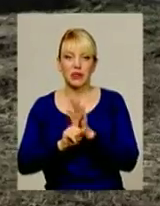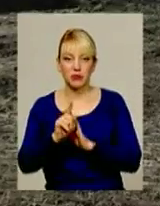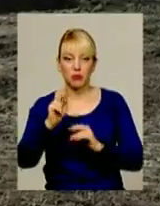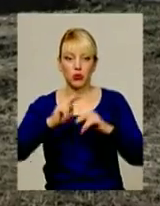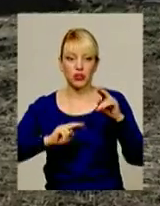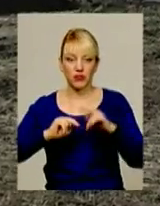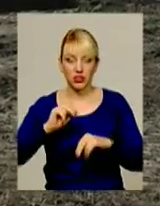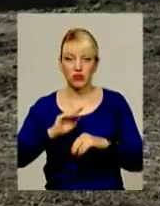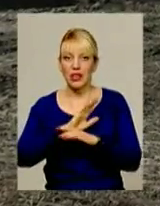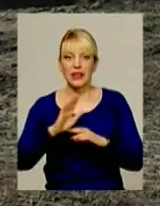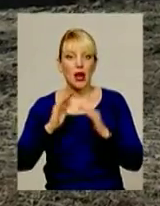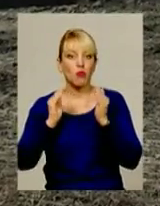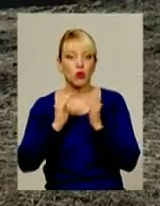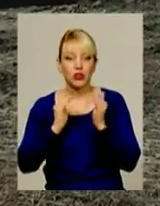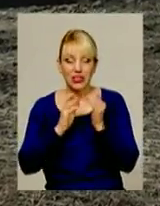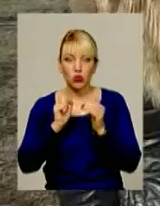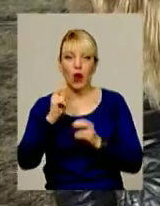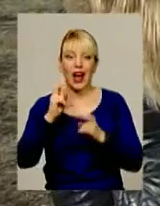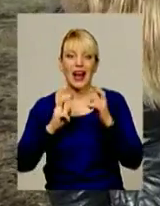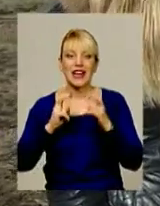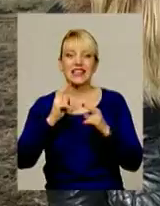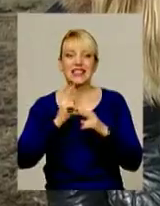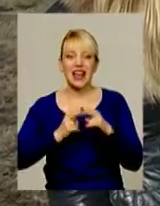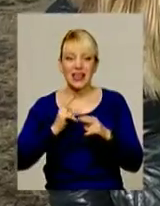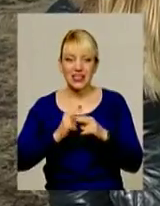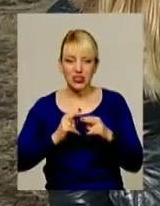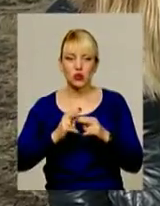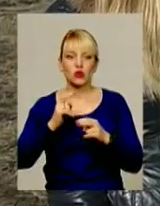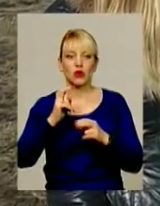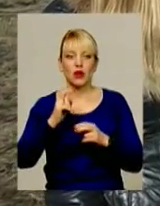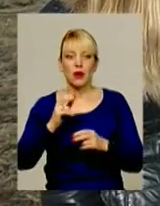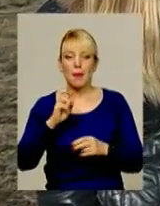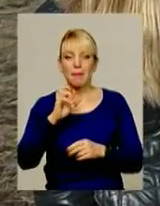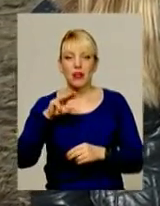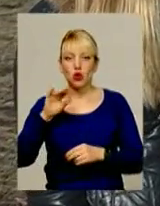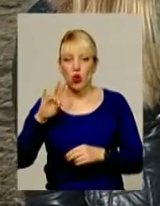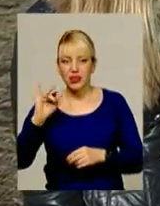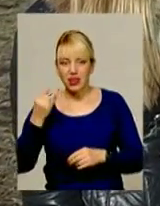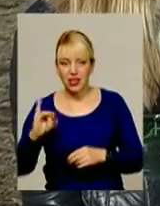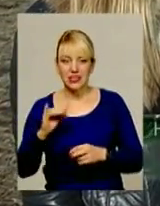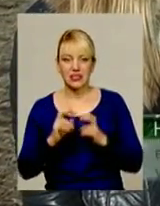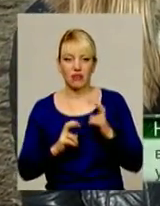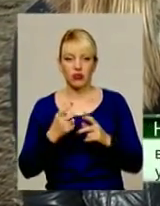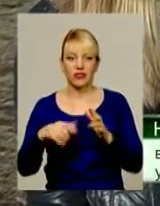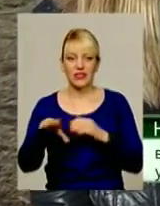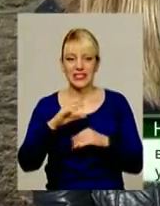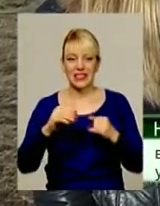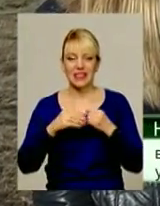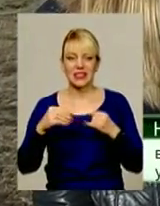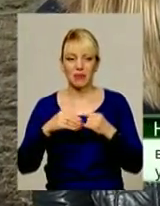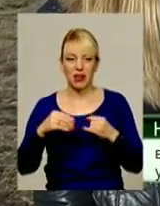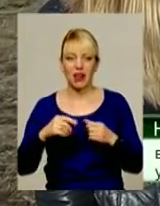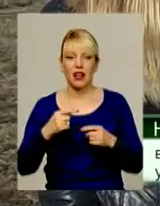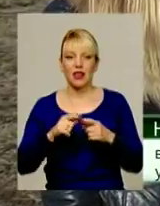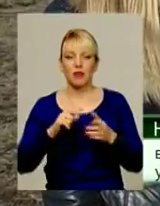навіть не будинку, а залізобетонного заводу. Тут вся земля розділена по 12 приблизно соток. Ну і всі